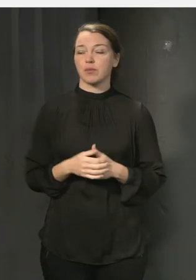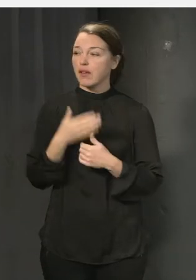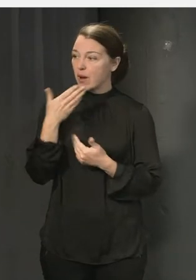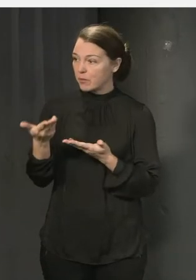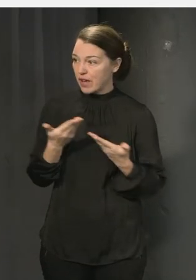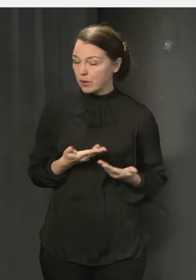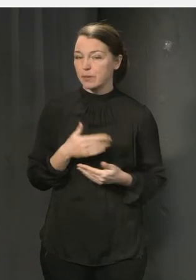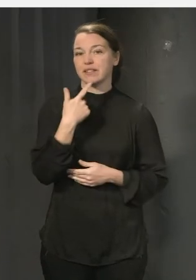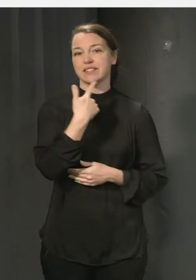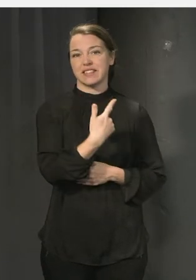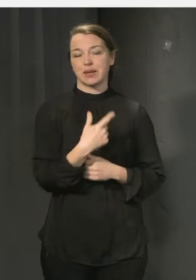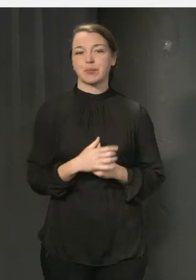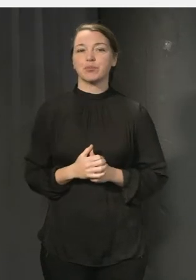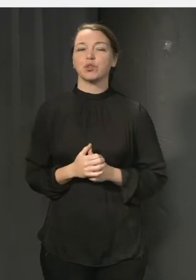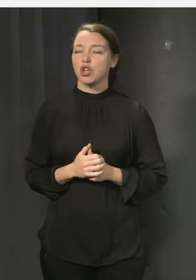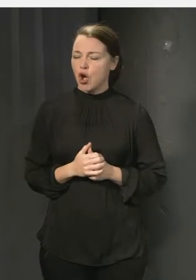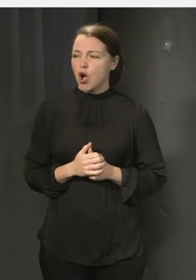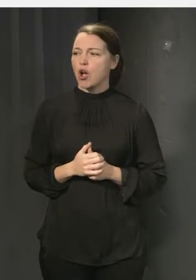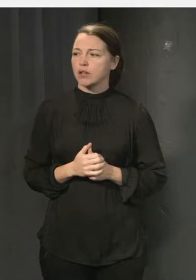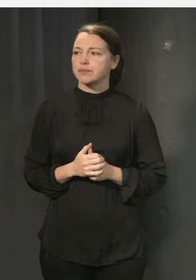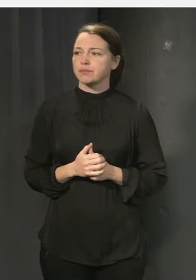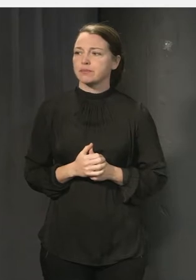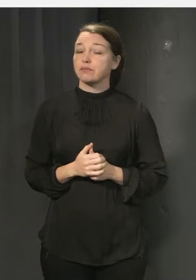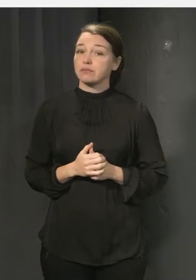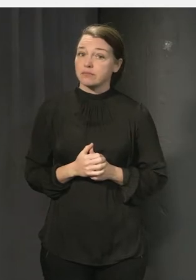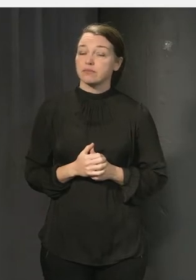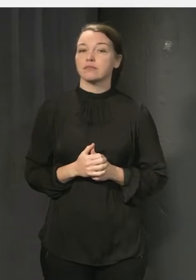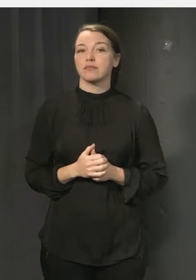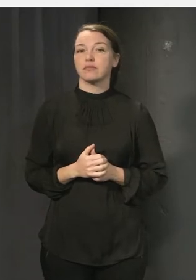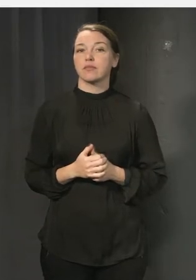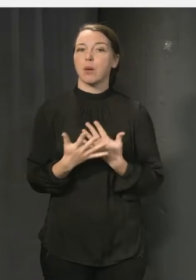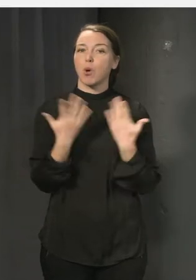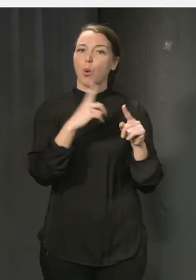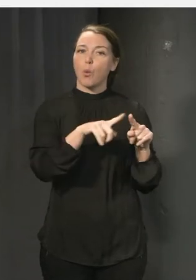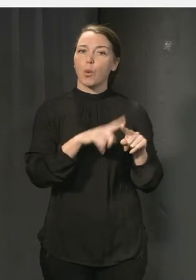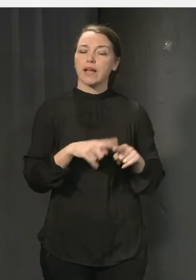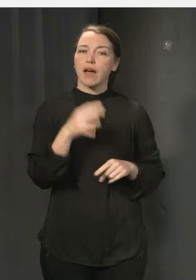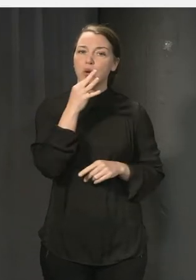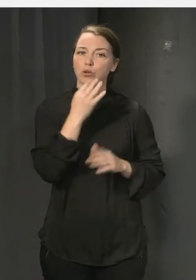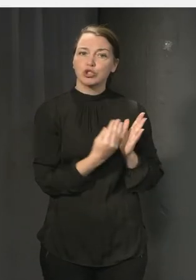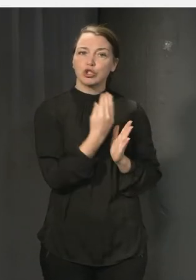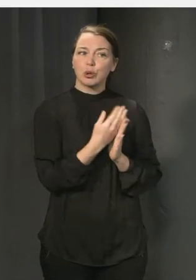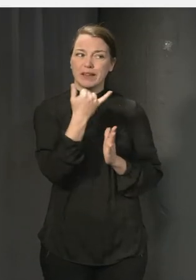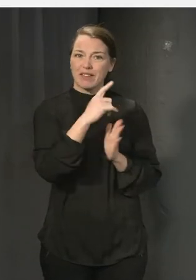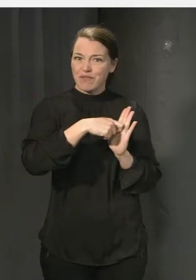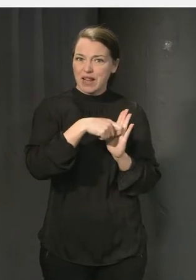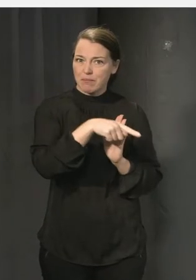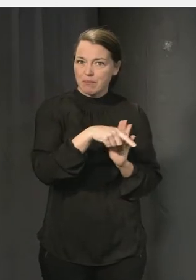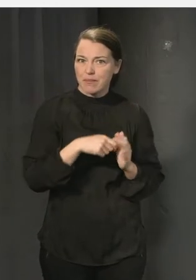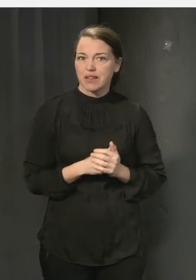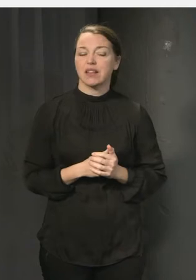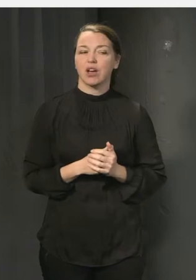Tackar. Tack. Ja, det är ju en hel del olika frågor som kommer upp i den här filmen och